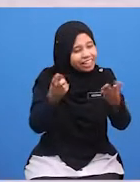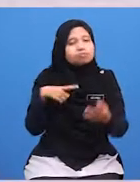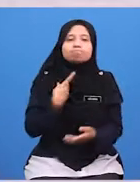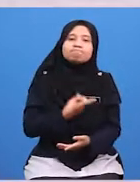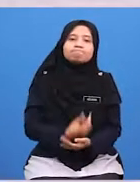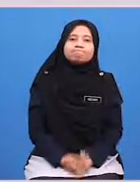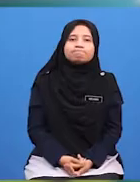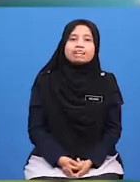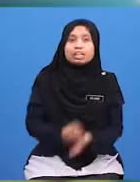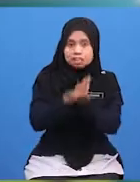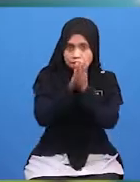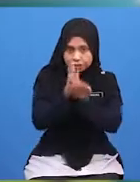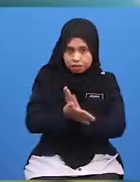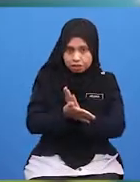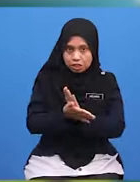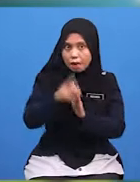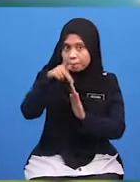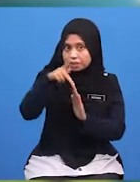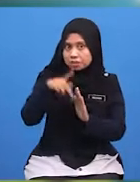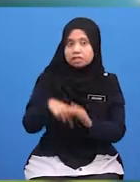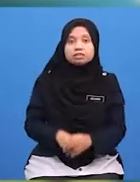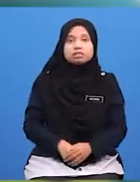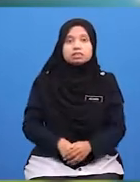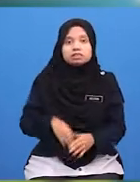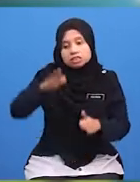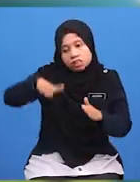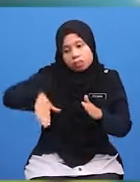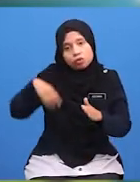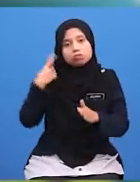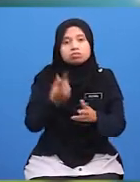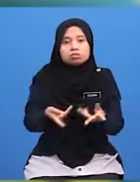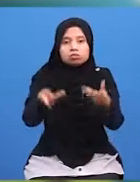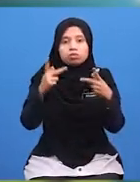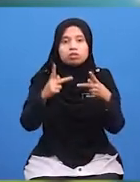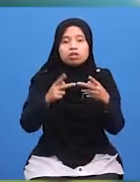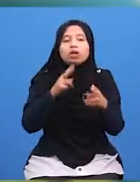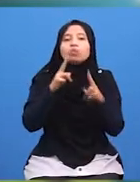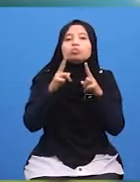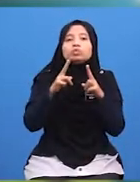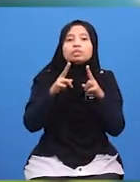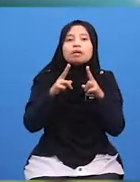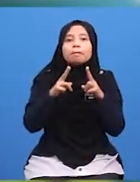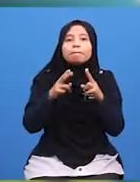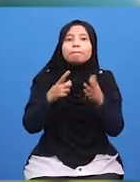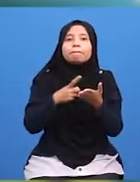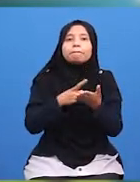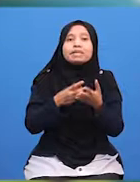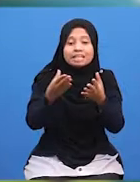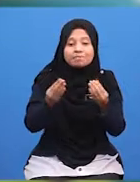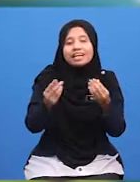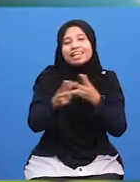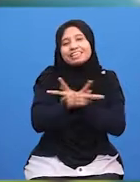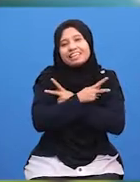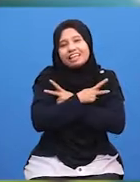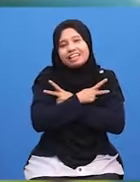Jadi Pastikan Sebelum Kita pulang Ucapkanlah Perhargaan Kepada